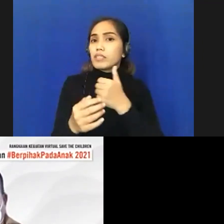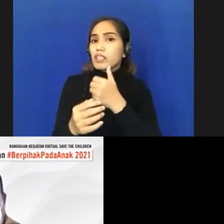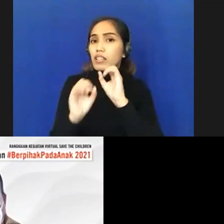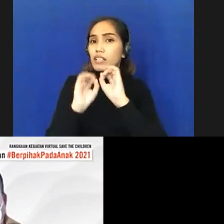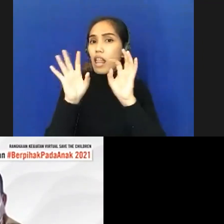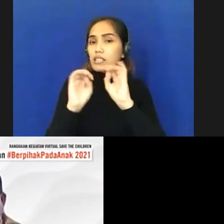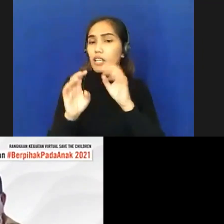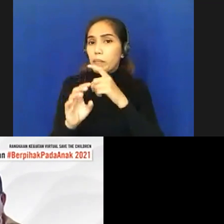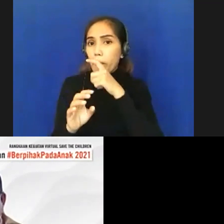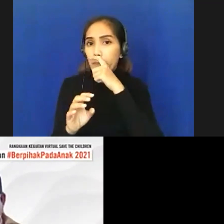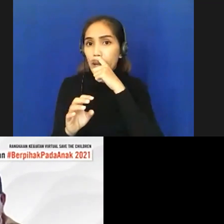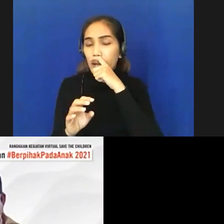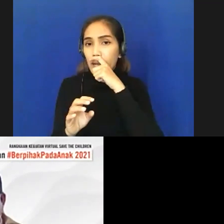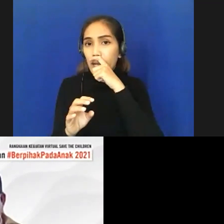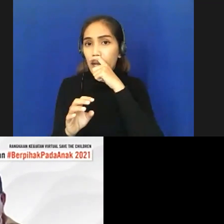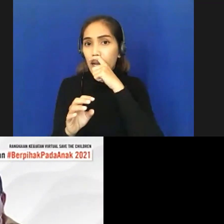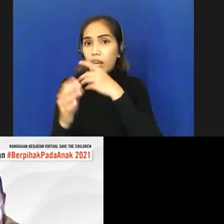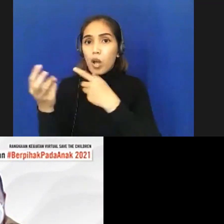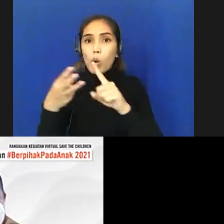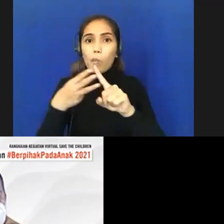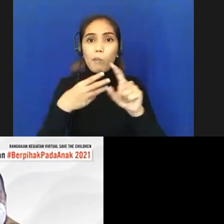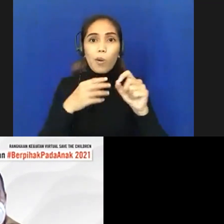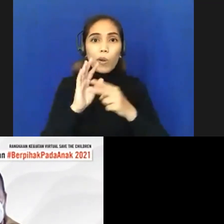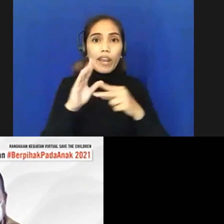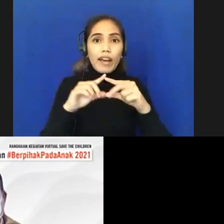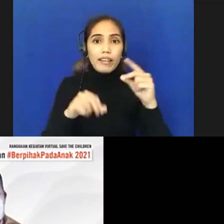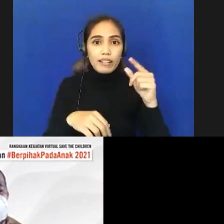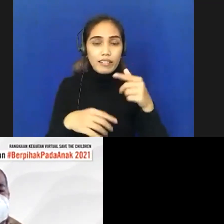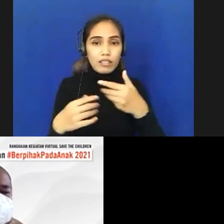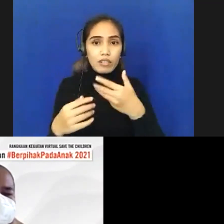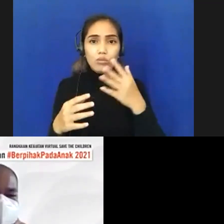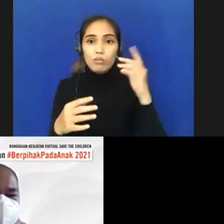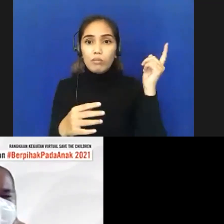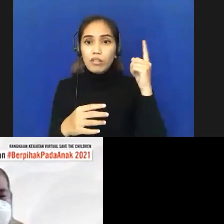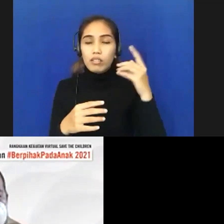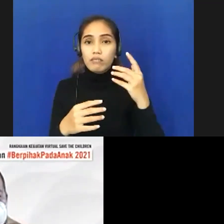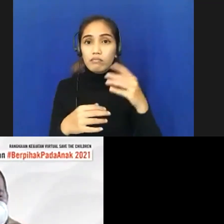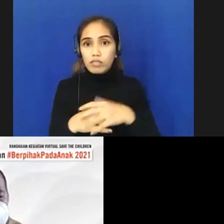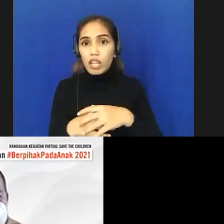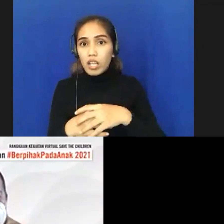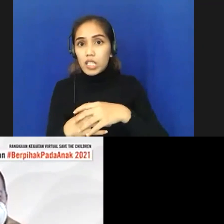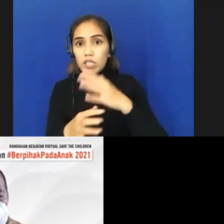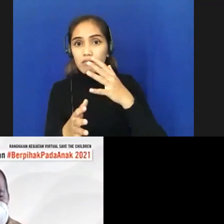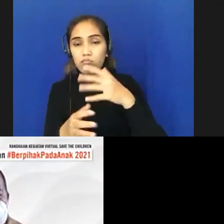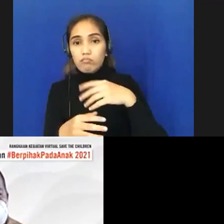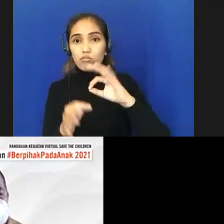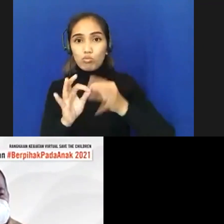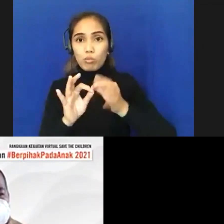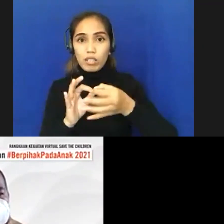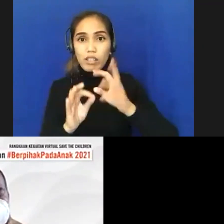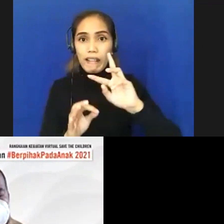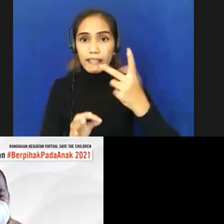Bapak Dr. Bonar sebagai juru bicara karena disitu banyak hal yang diatur ada surat edaran Bupati